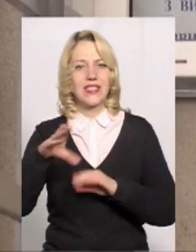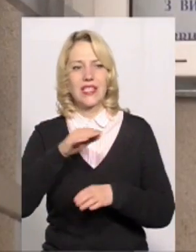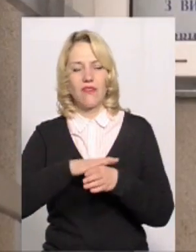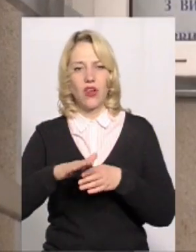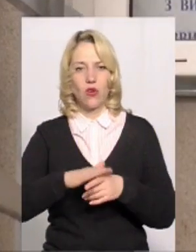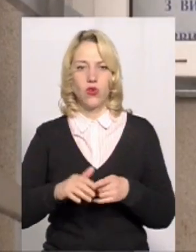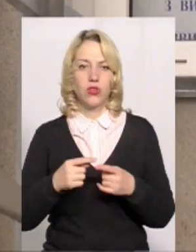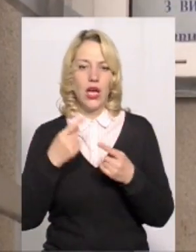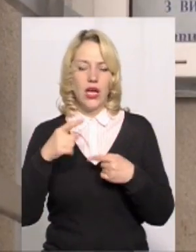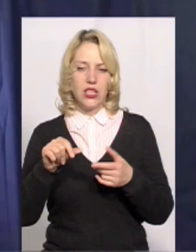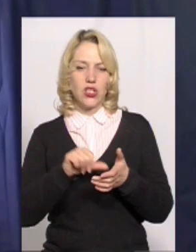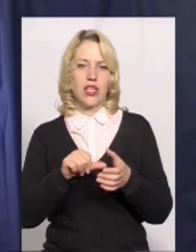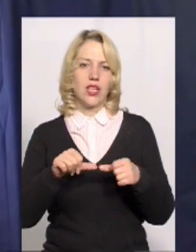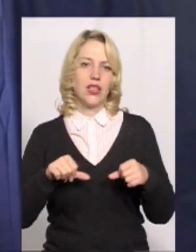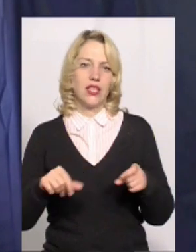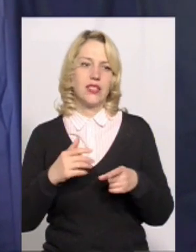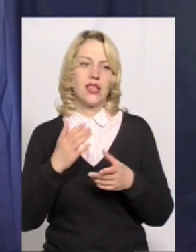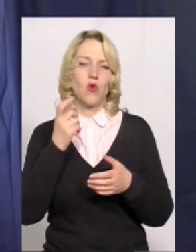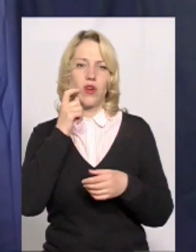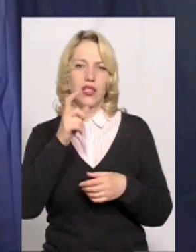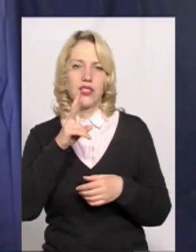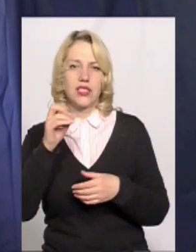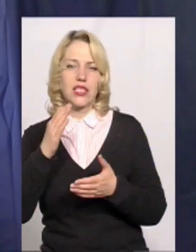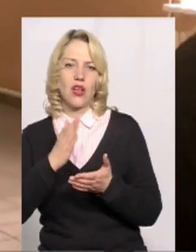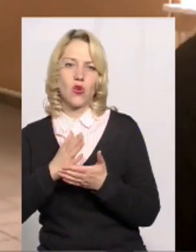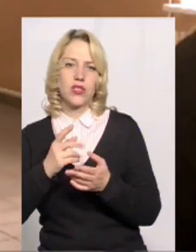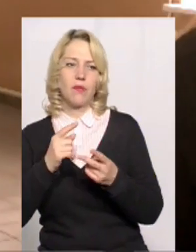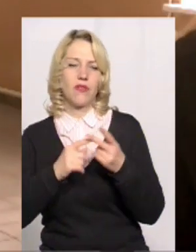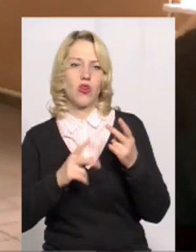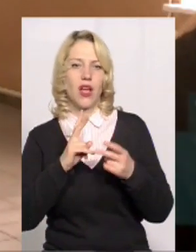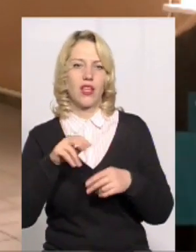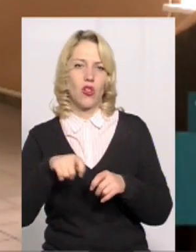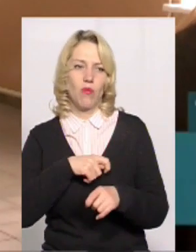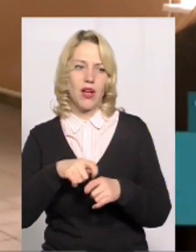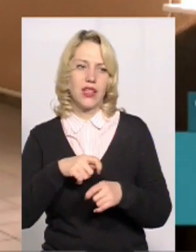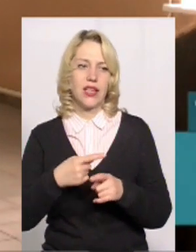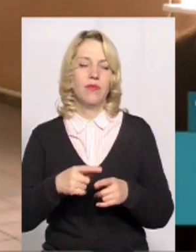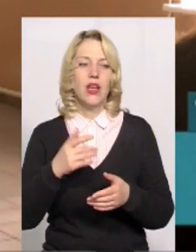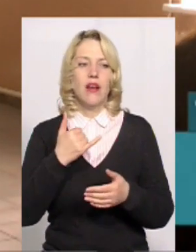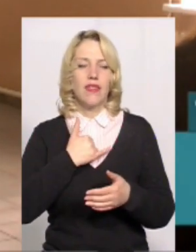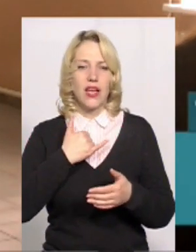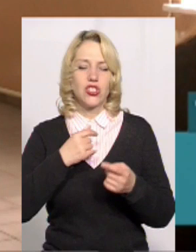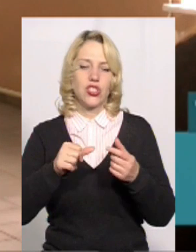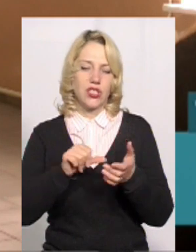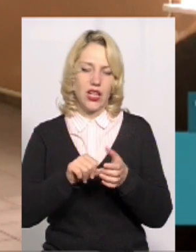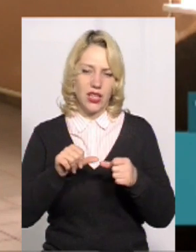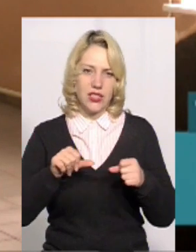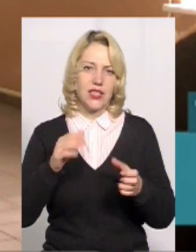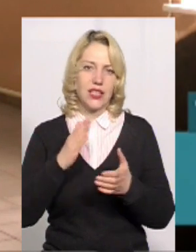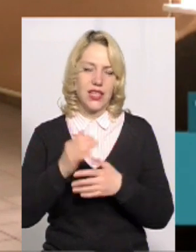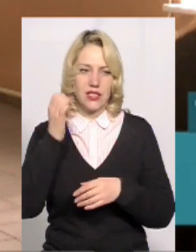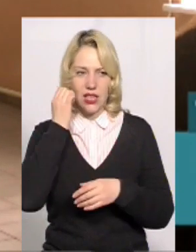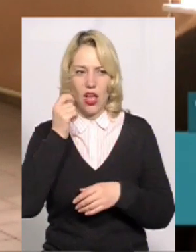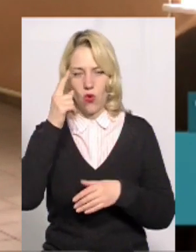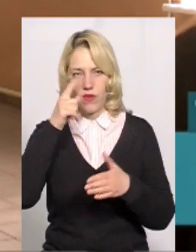Інша дільниця, українська, розташована за півтора кілометри у місцевій школі. На нашій дільниці присутні старовіри. Вони включені в списки в